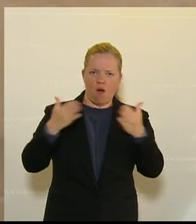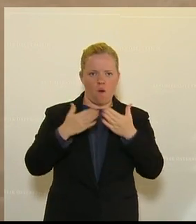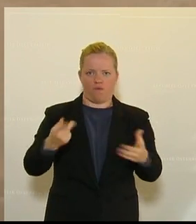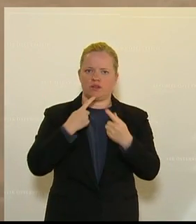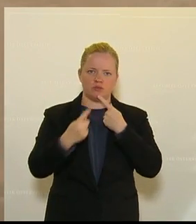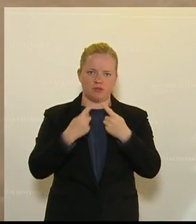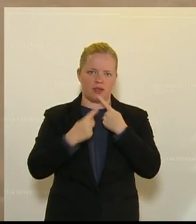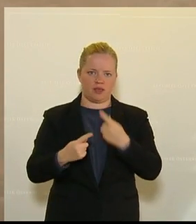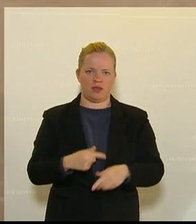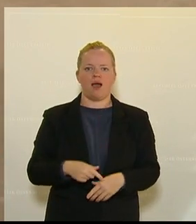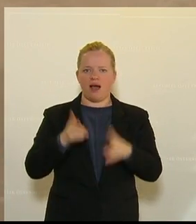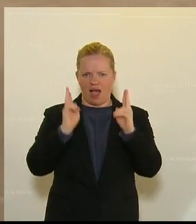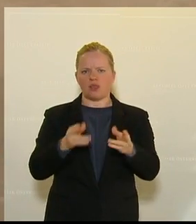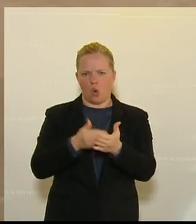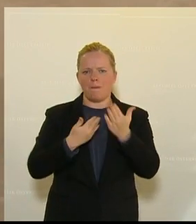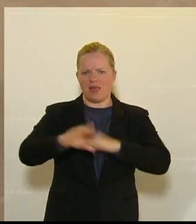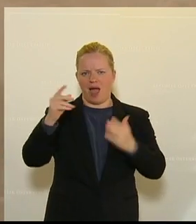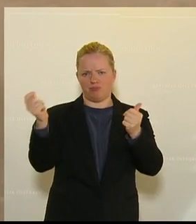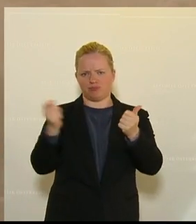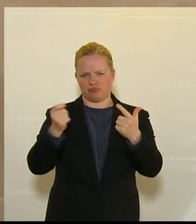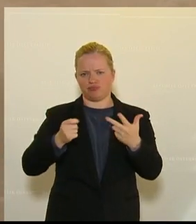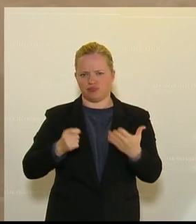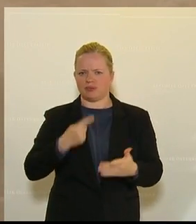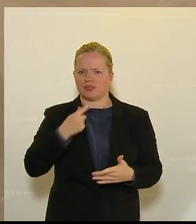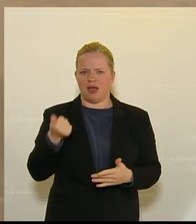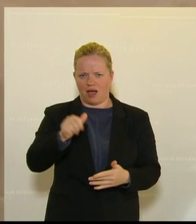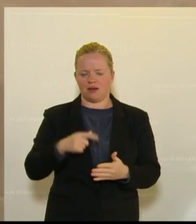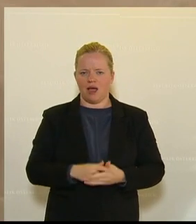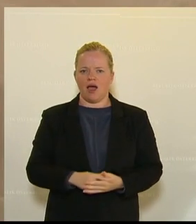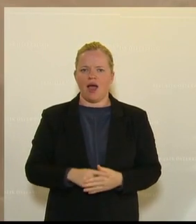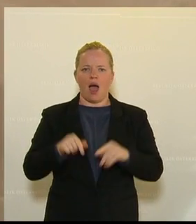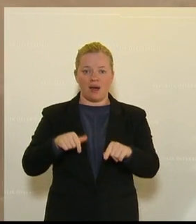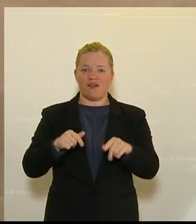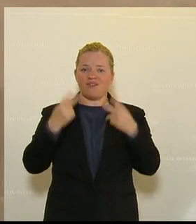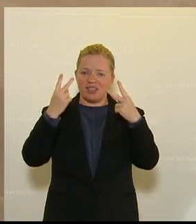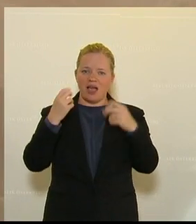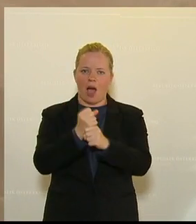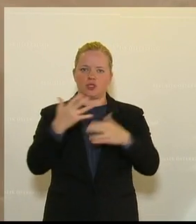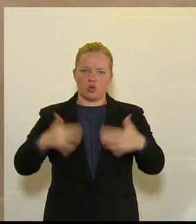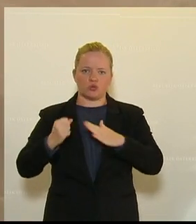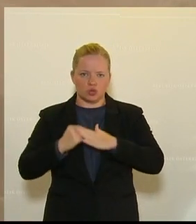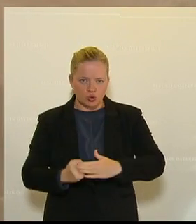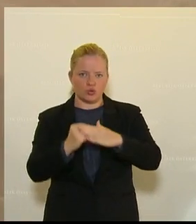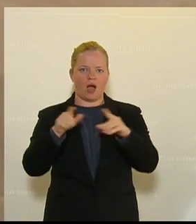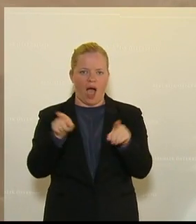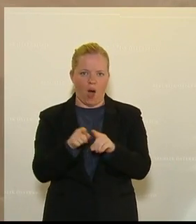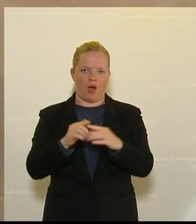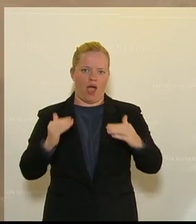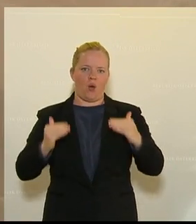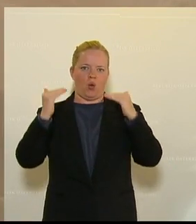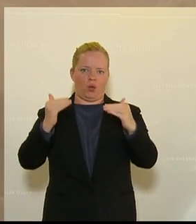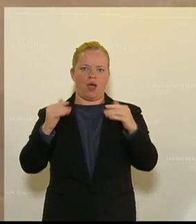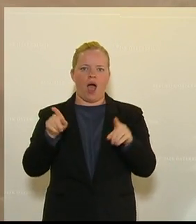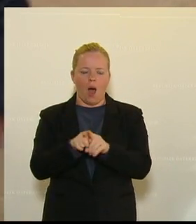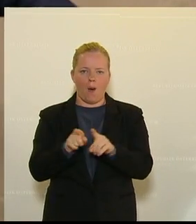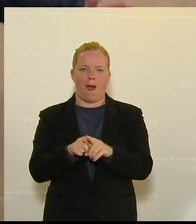dazu noch viel mehr zu sagen. Aber es ist auch wichtig und notwendig, dass die Arbeitslosenunterstützung natürlich erhöht wird. Auch das erhöht